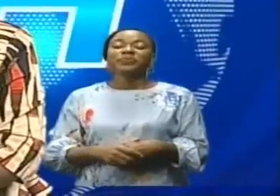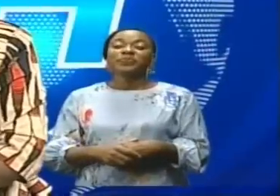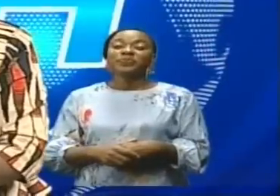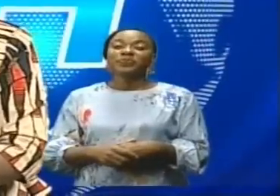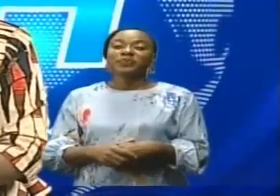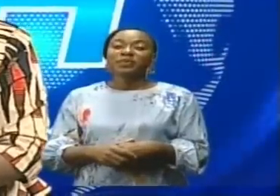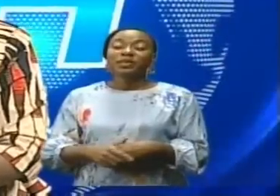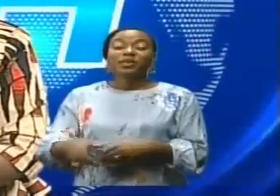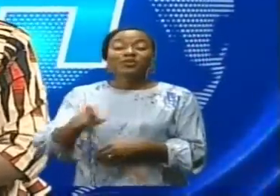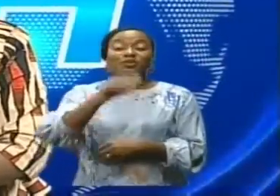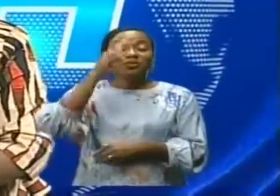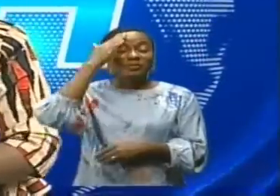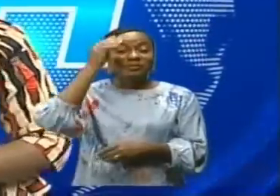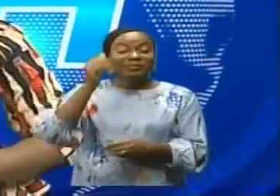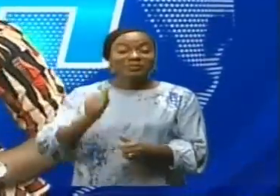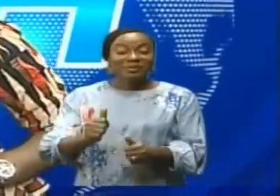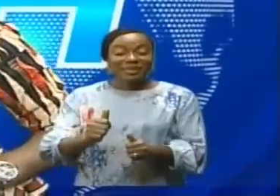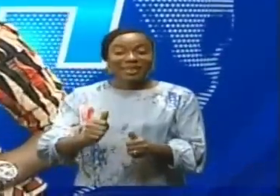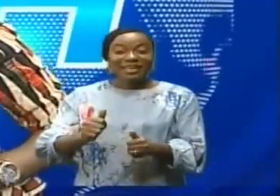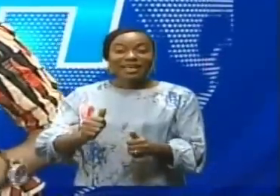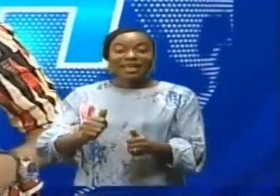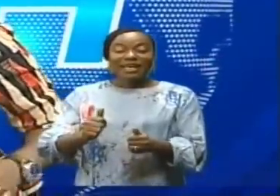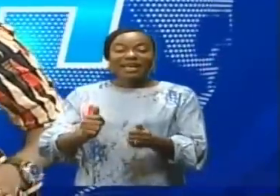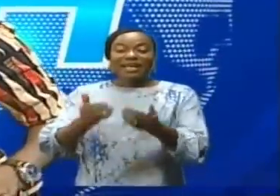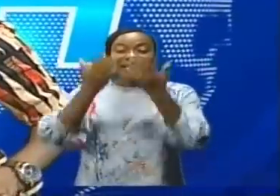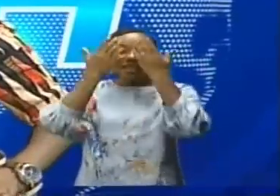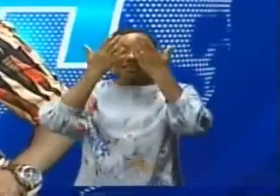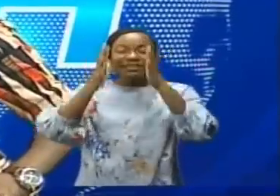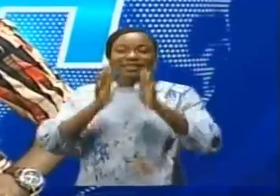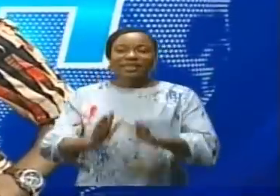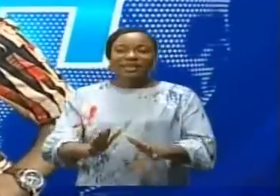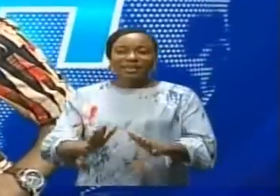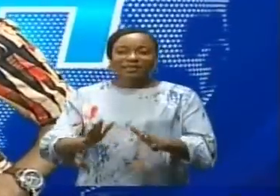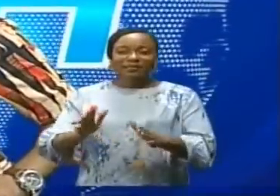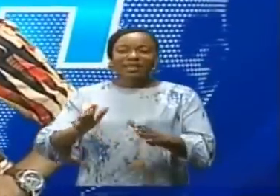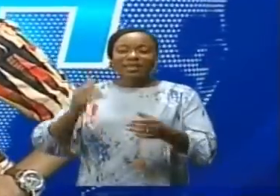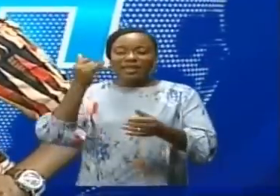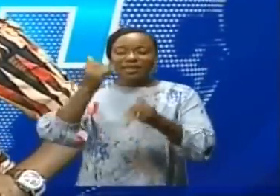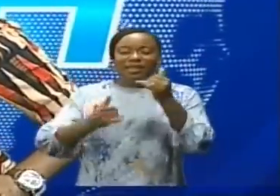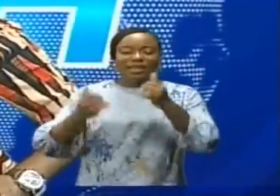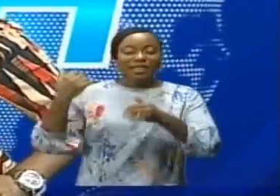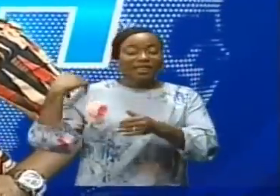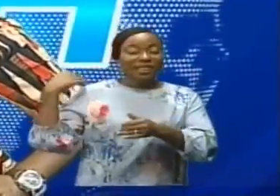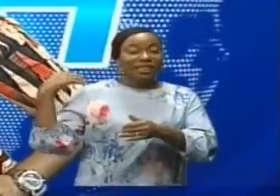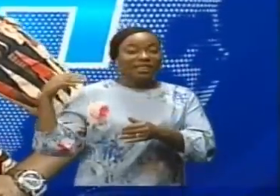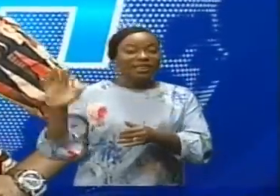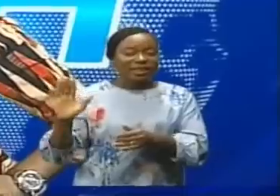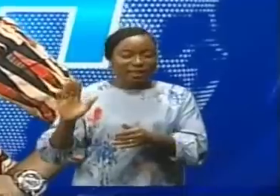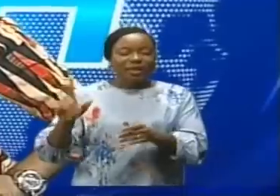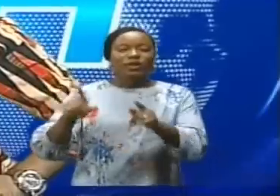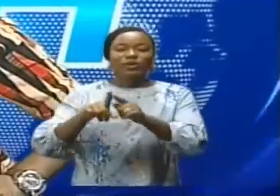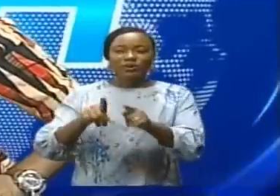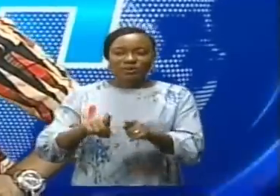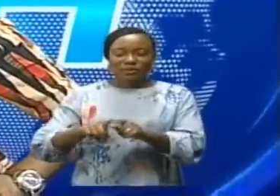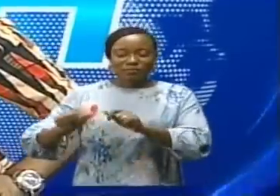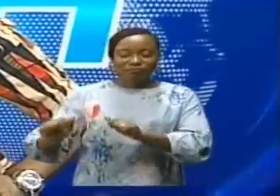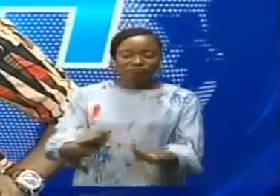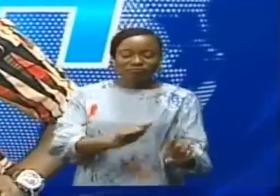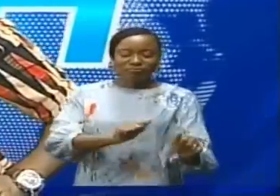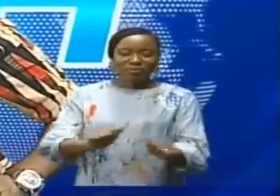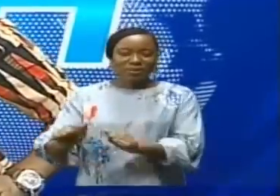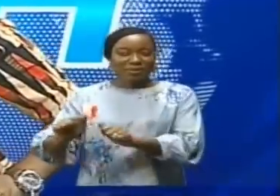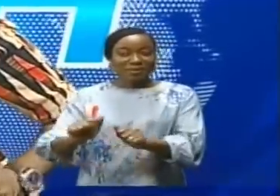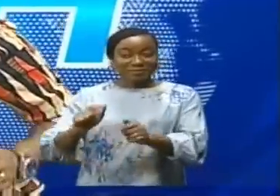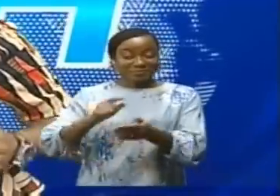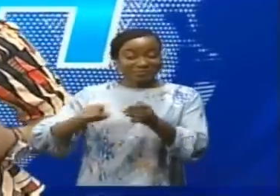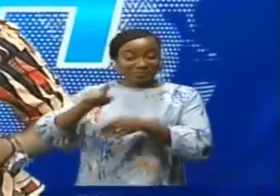Vous le savez, les finalistes des humanités sur l'ensemble du territoire national ont débuté les examens d'Etat le 18 juillet